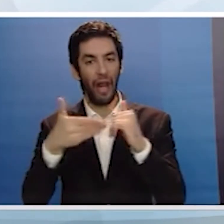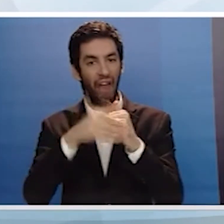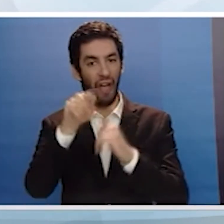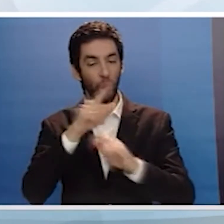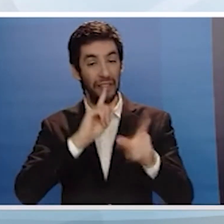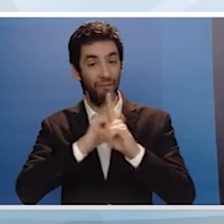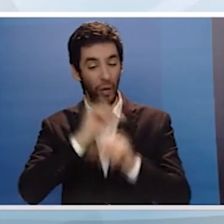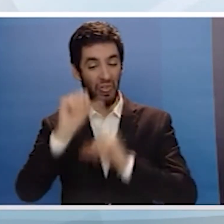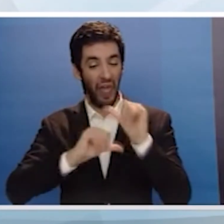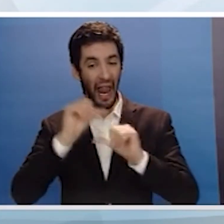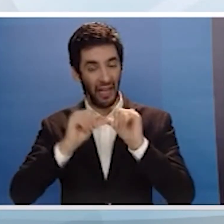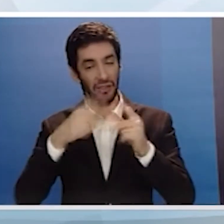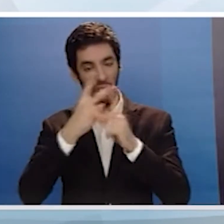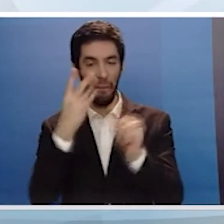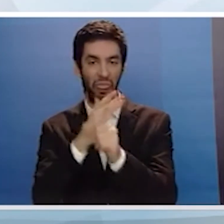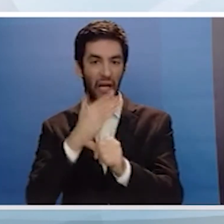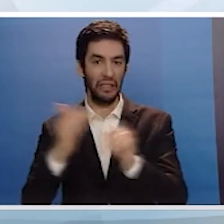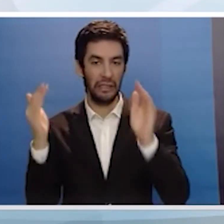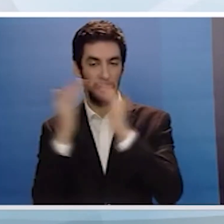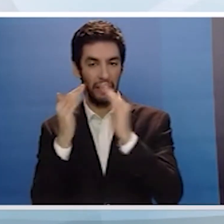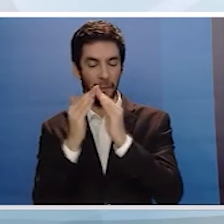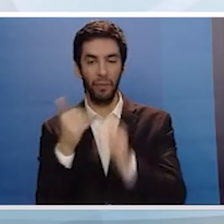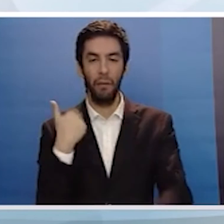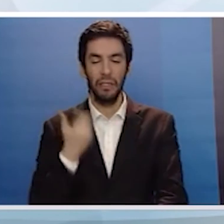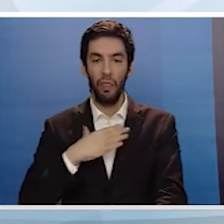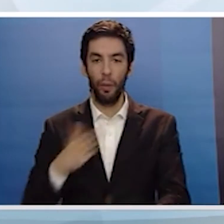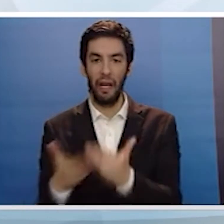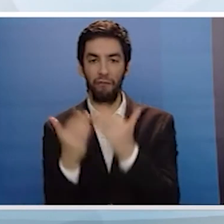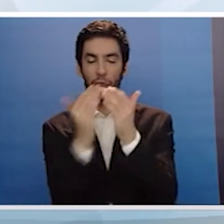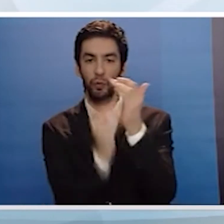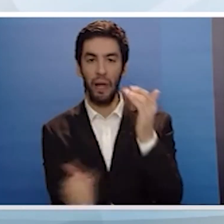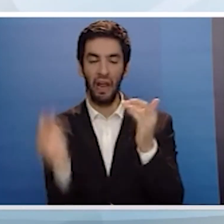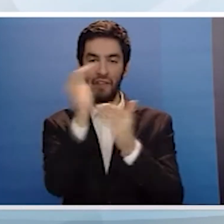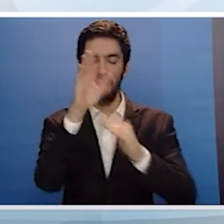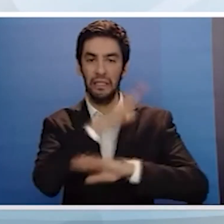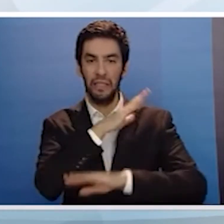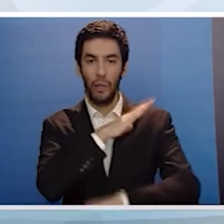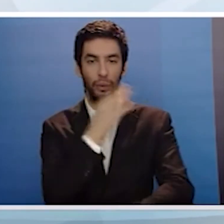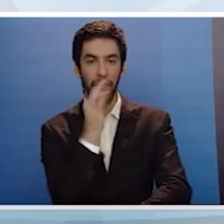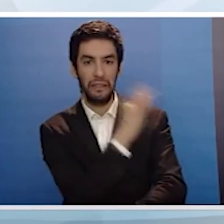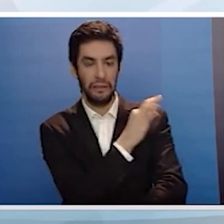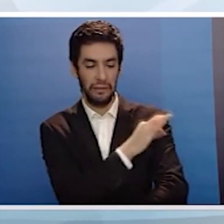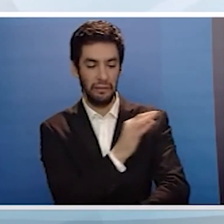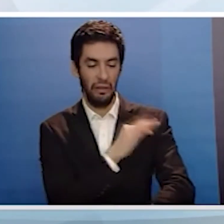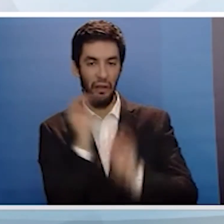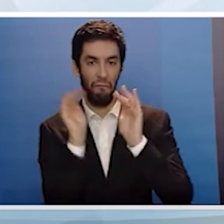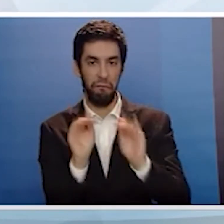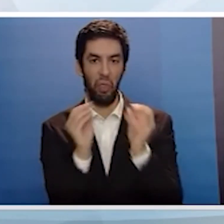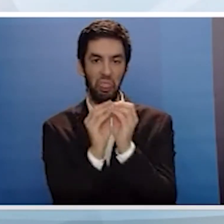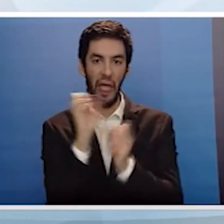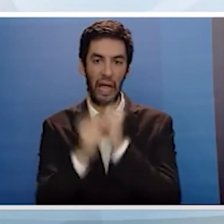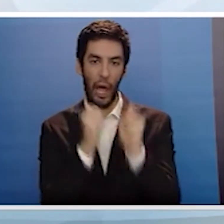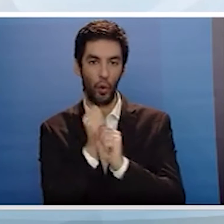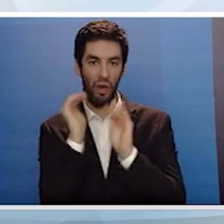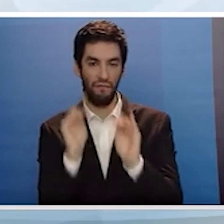ιδιοκτητών και των μελών των οικογενειών τους Να προαχθούν στελέχοι της Εθνικής Φορράς που είναι καθυλωμένα στον ίδιο βαθμό από 10 μέχρι 20